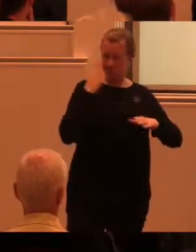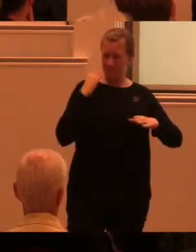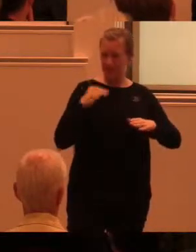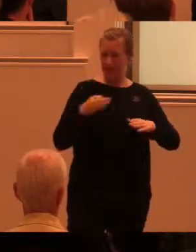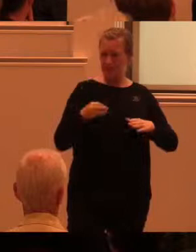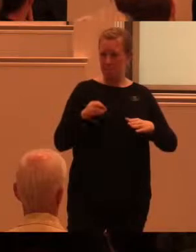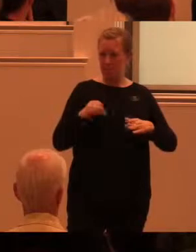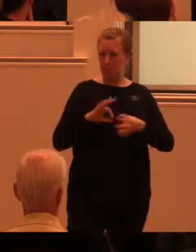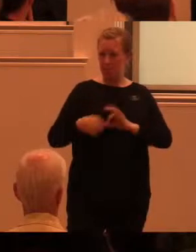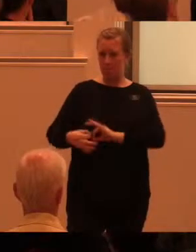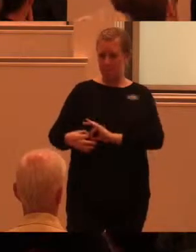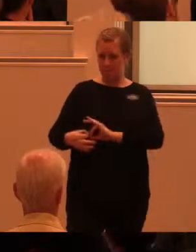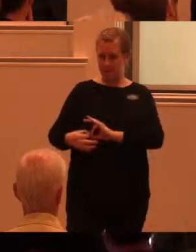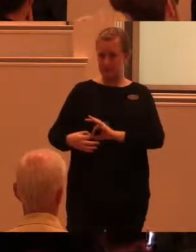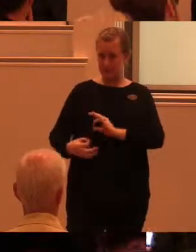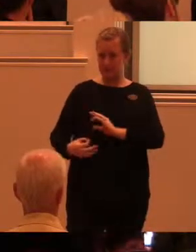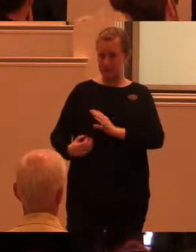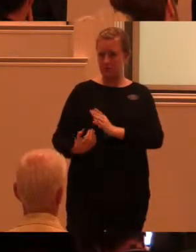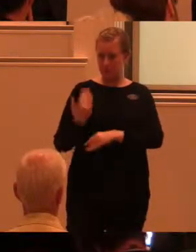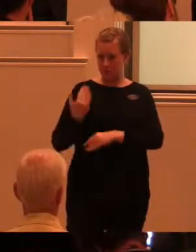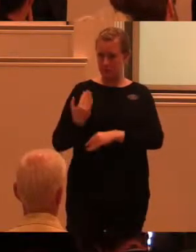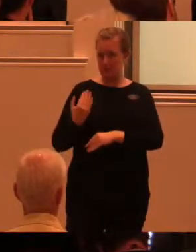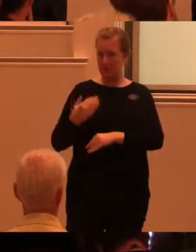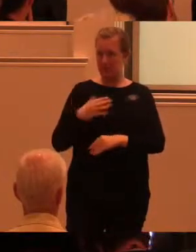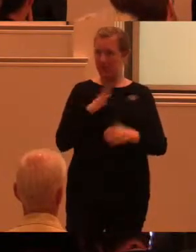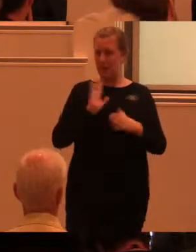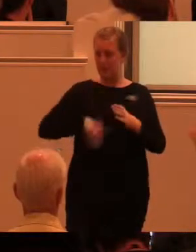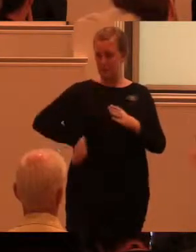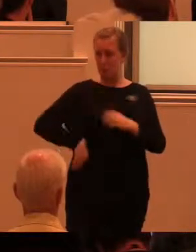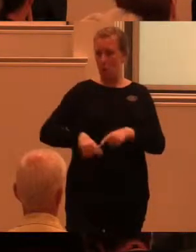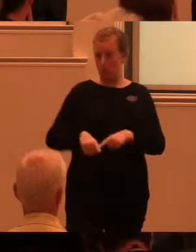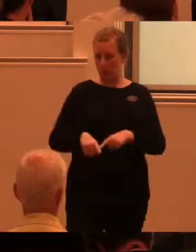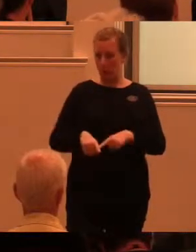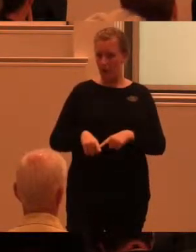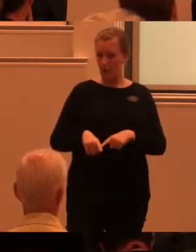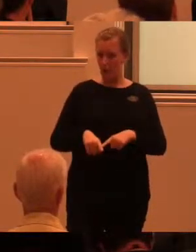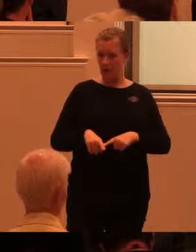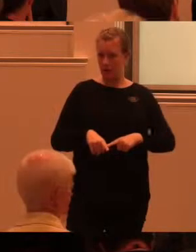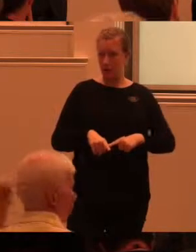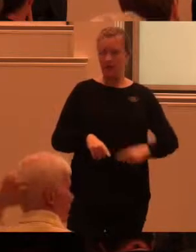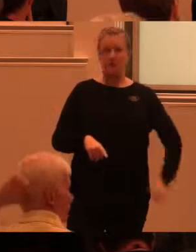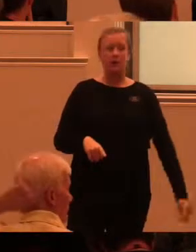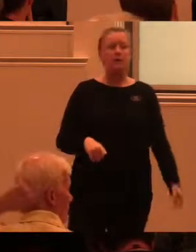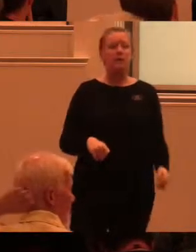rum i Barcelona. Då väcktes de här tankarna kring hur ska vi kunna göra för att